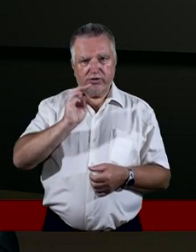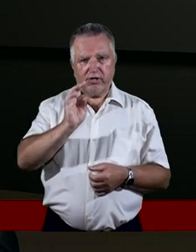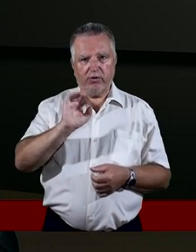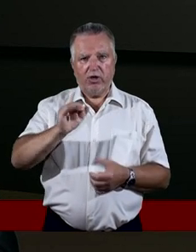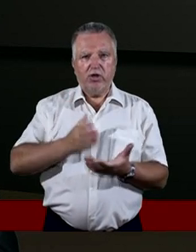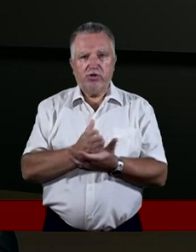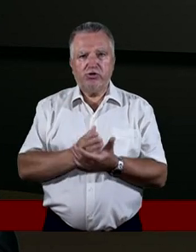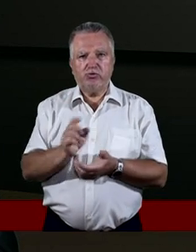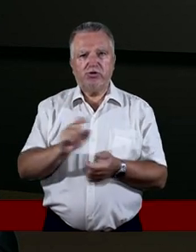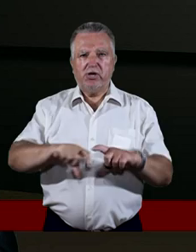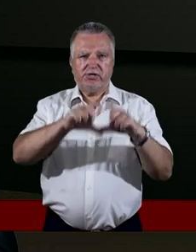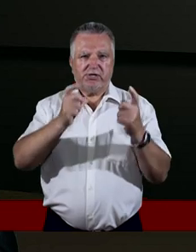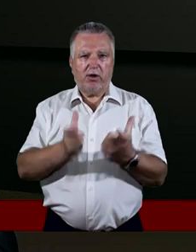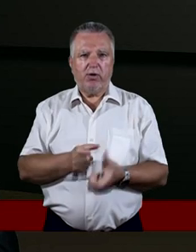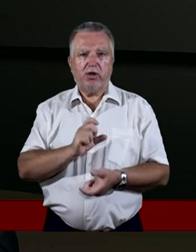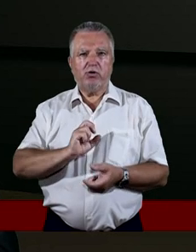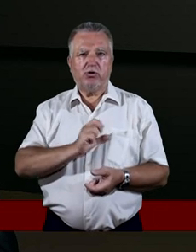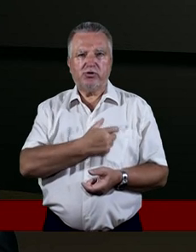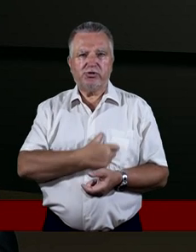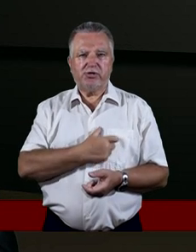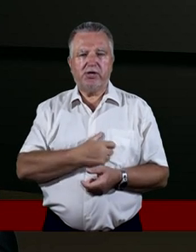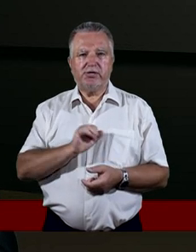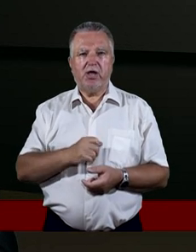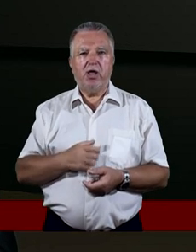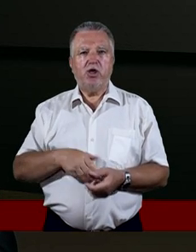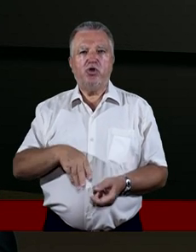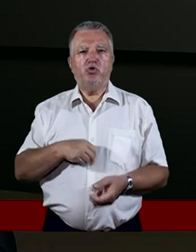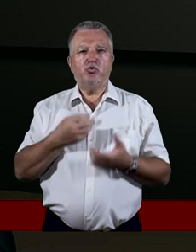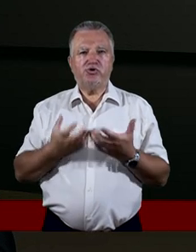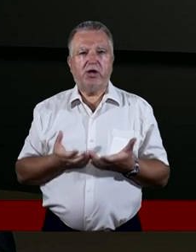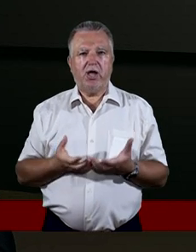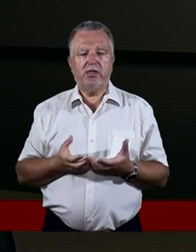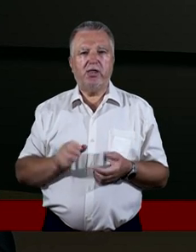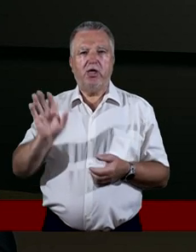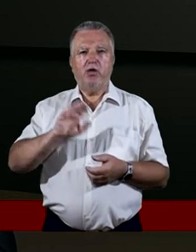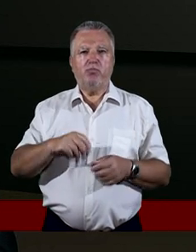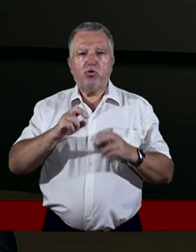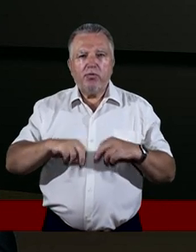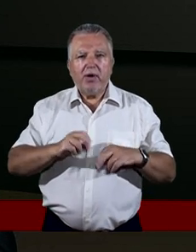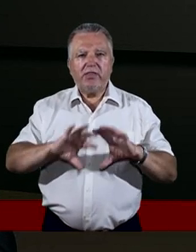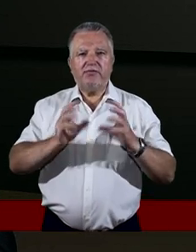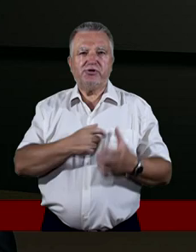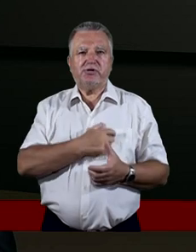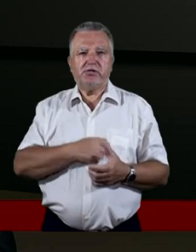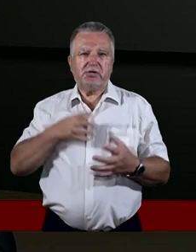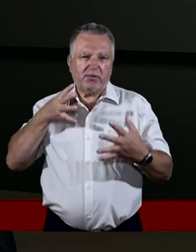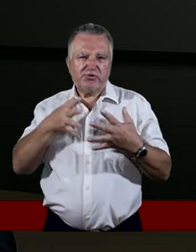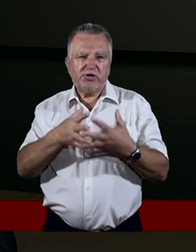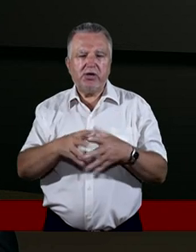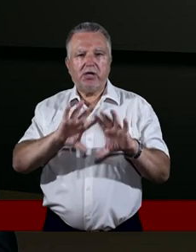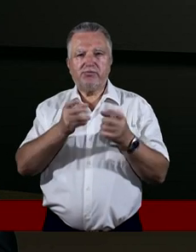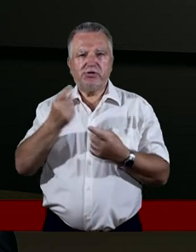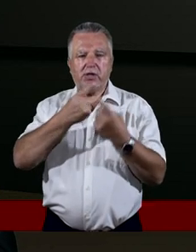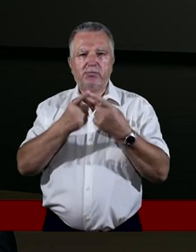służ Mu z całego swego serca i z duszy ochotnej, gdyż Pan bada wszystkie serca i przenika wszystkie zamysły.